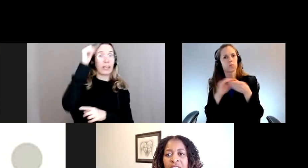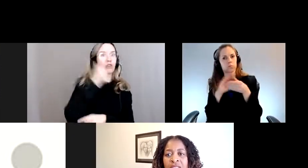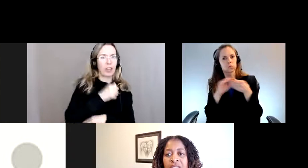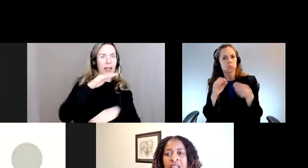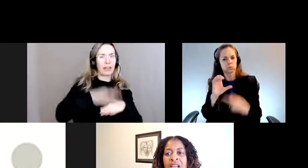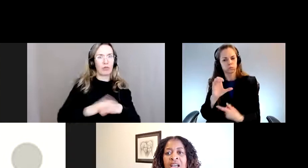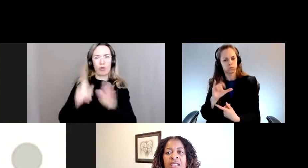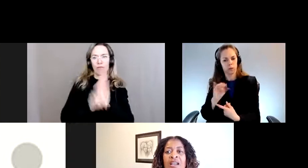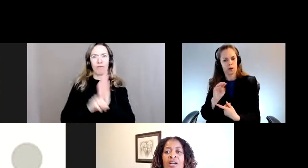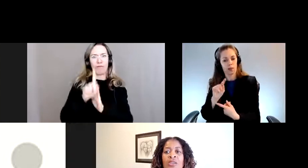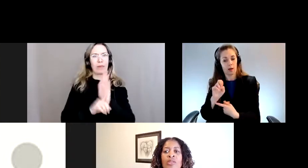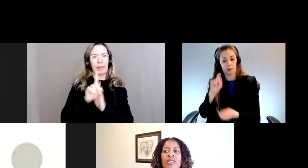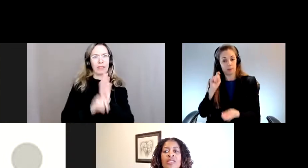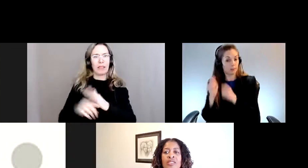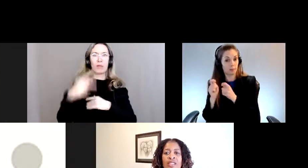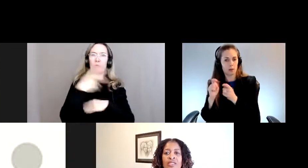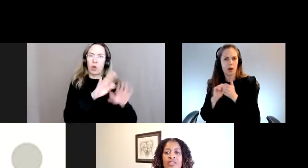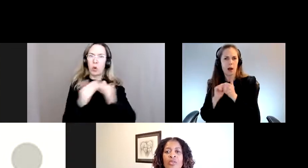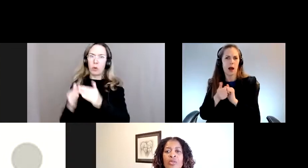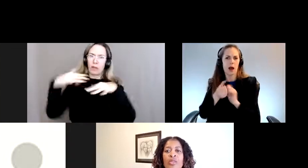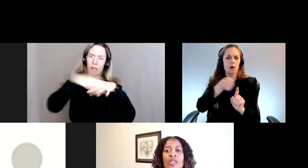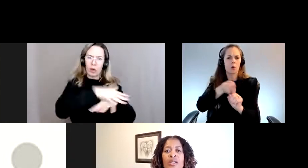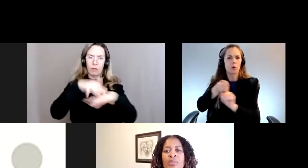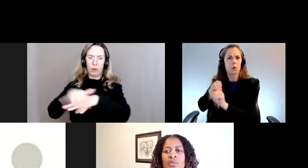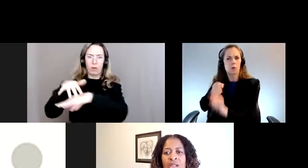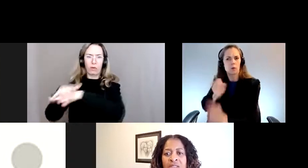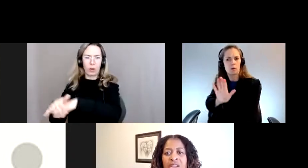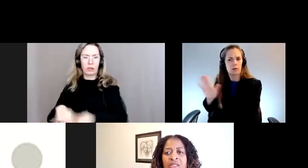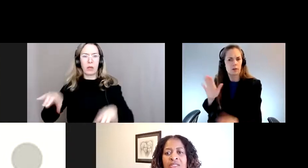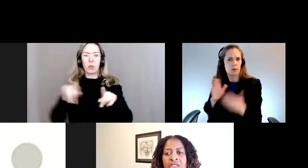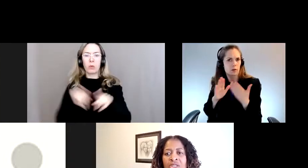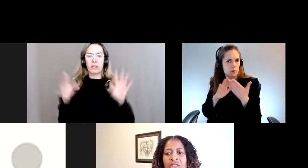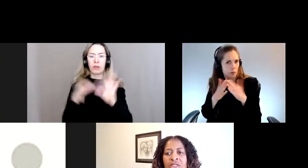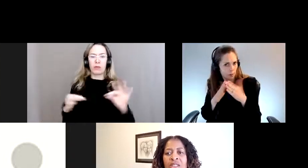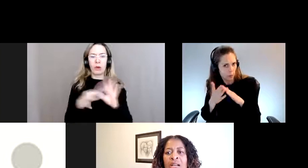climatiques qui ont touché leur communauté et elles expliqueront